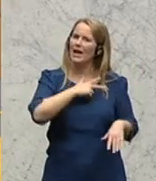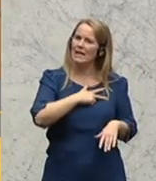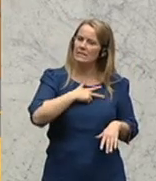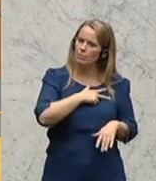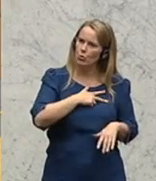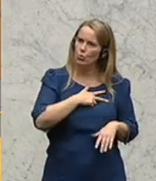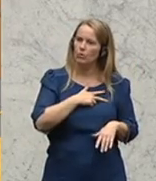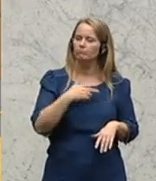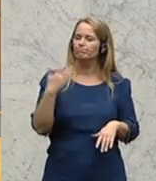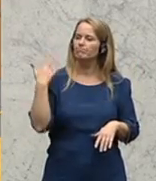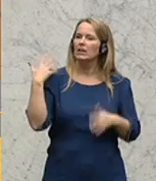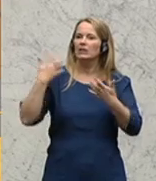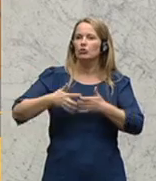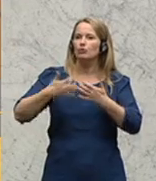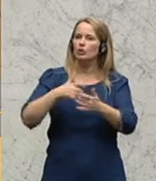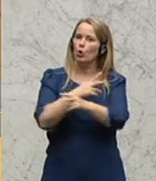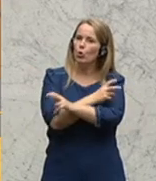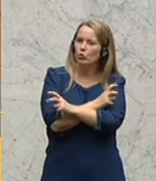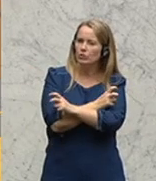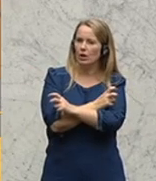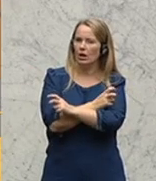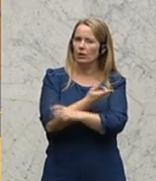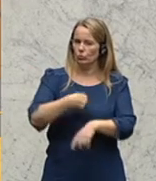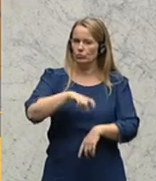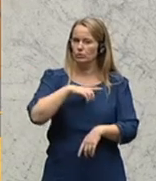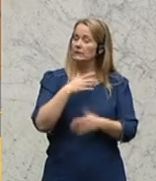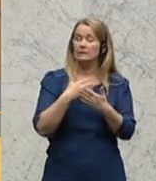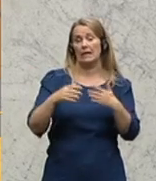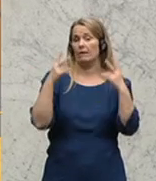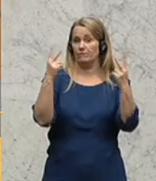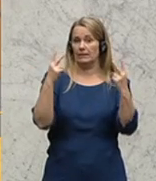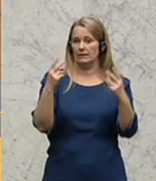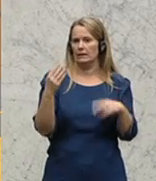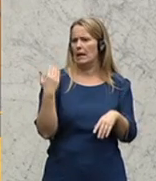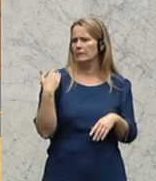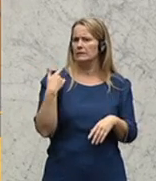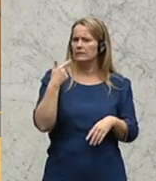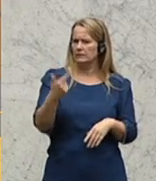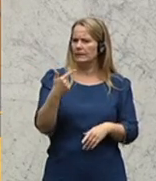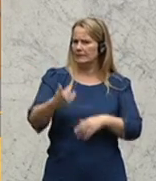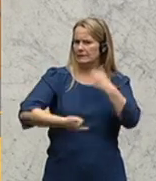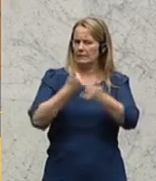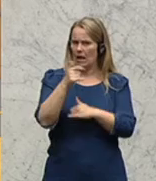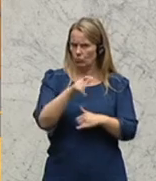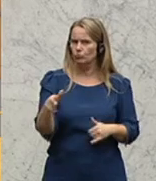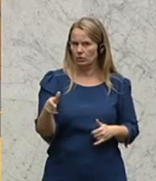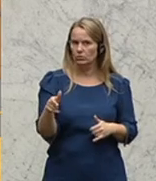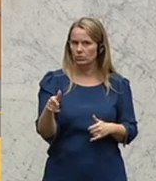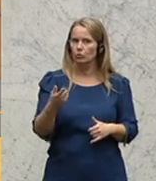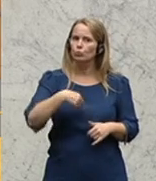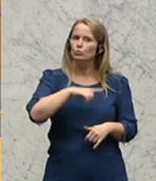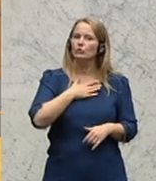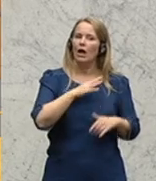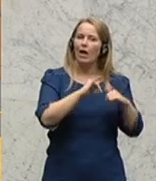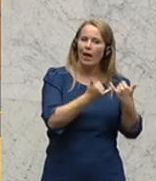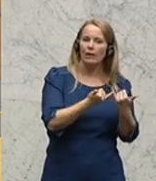hat die österreichische Geschichte und damit unsere Geschichte einen hohen Stellenwert. Im vergangenen 20. Jahrhundert ist es ja so, dass unsere